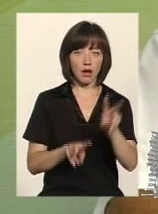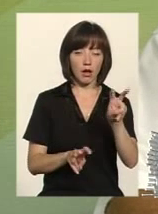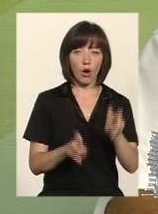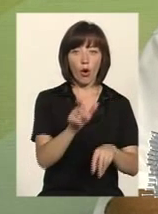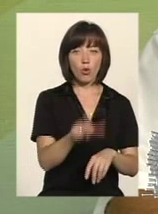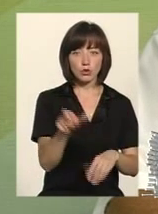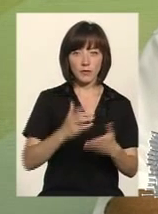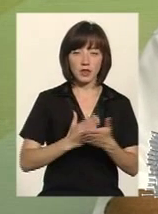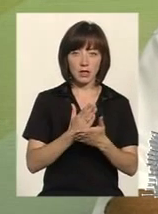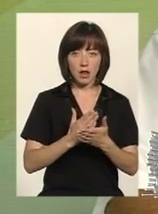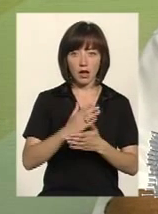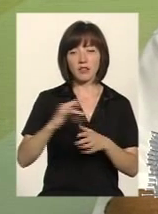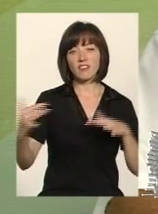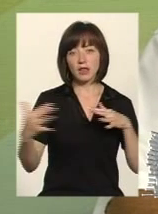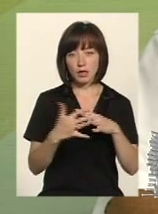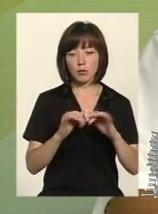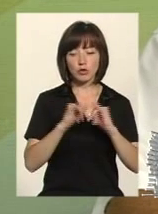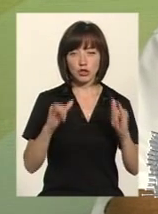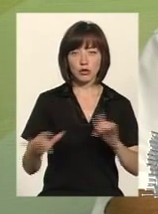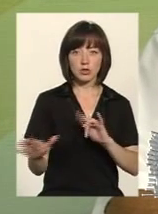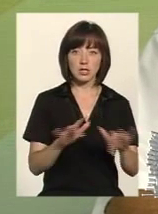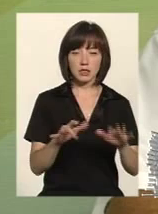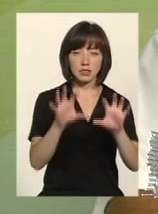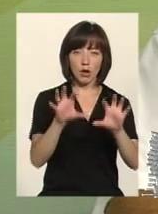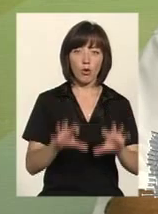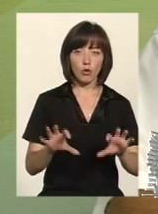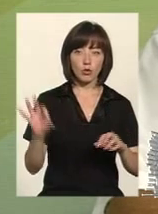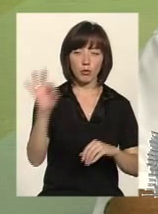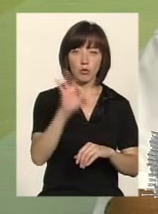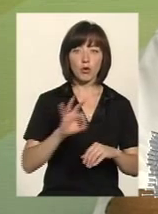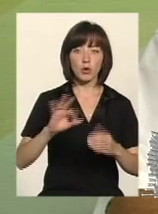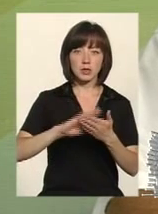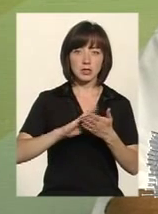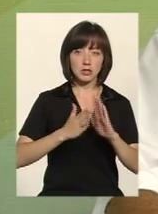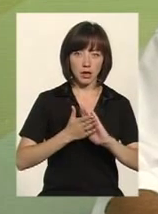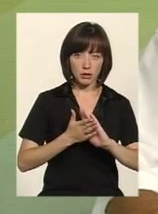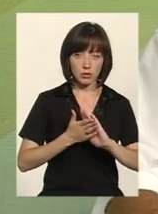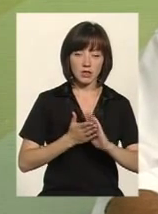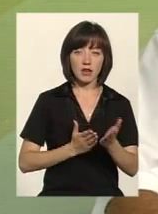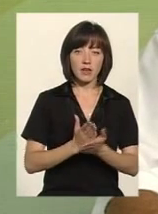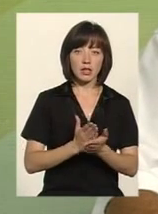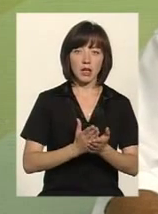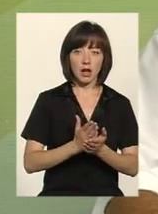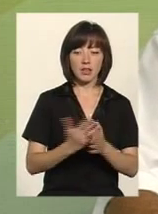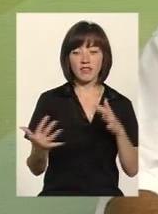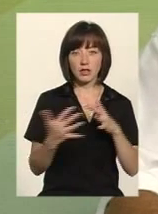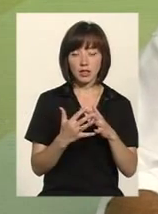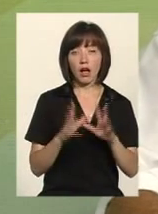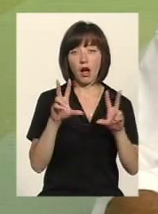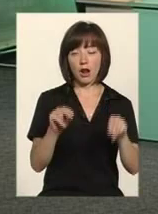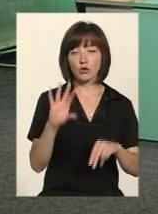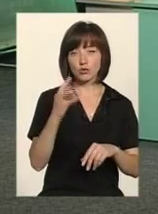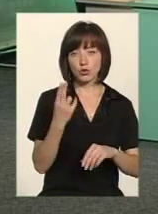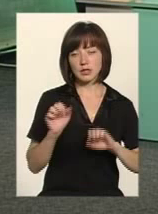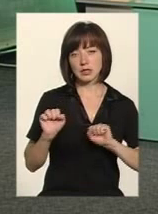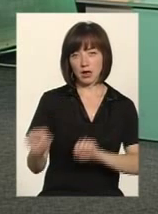особи ветерани війни і особи, на яких поширюється дія закону України про статус ветеранів війни і гарантів їх соціального захисту, про